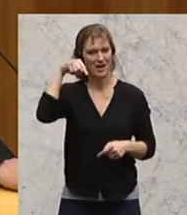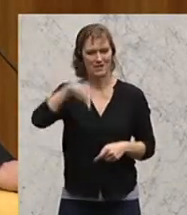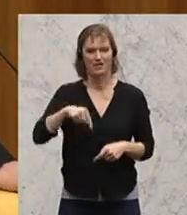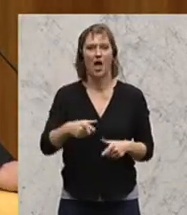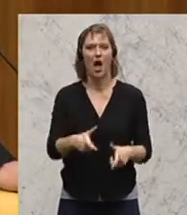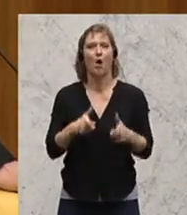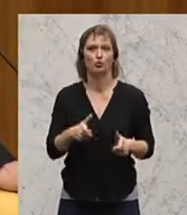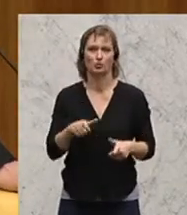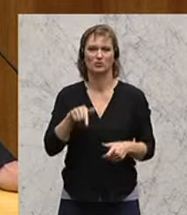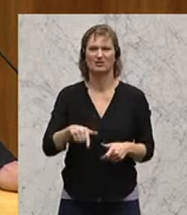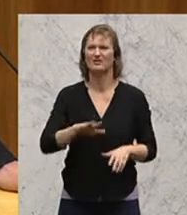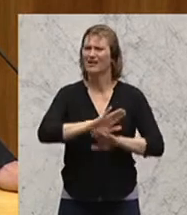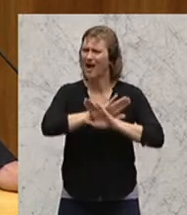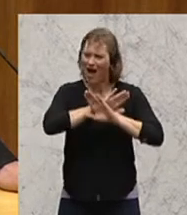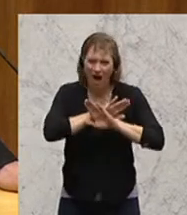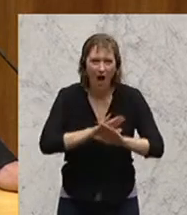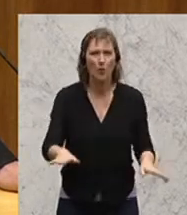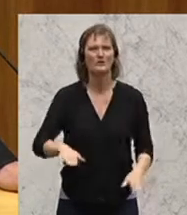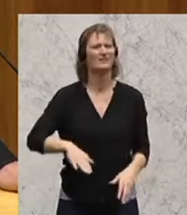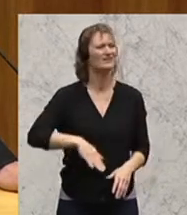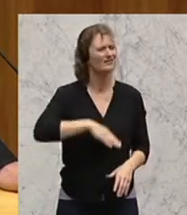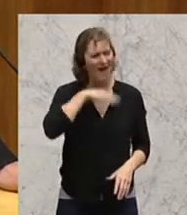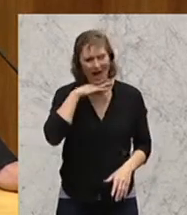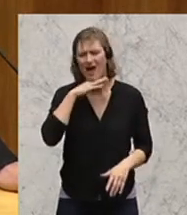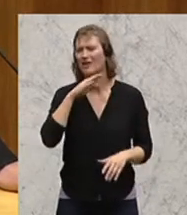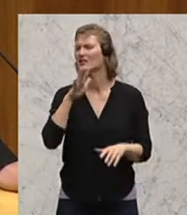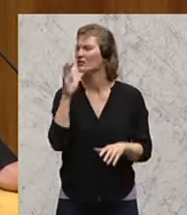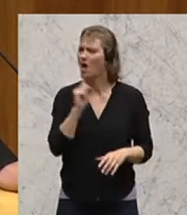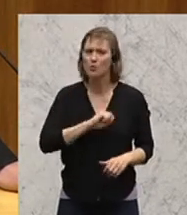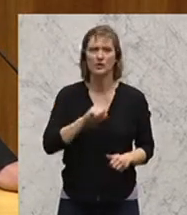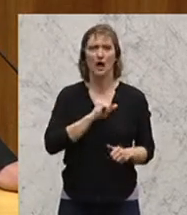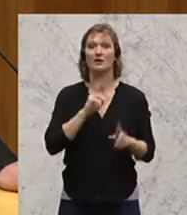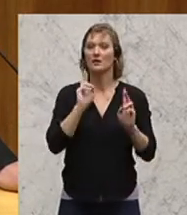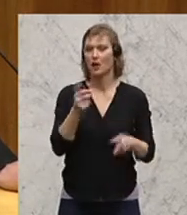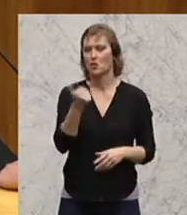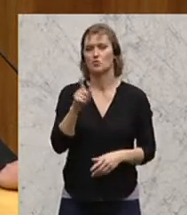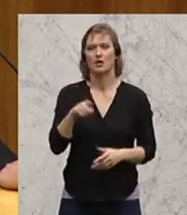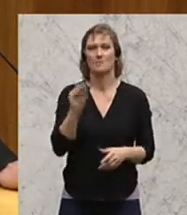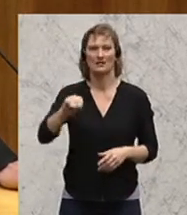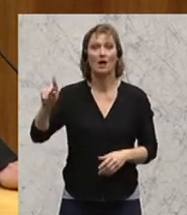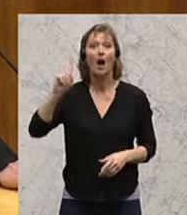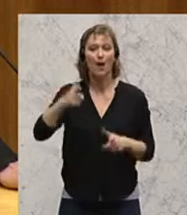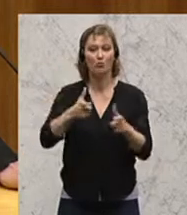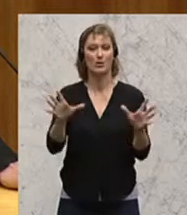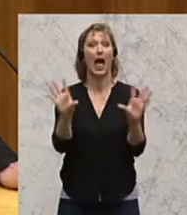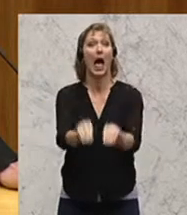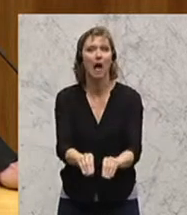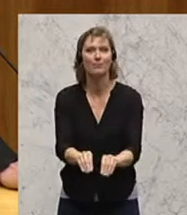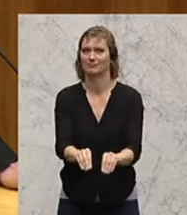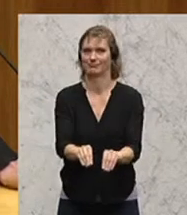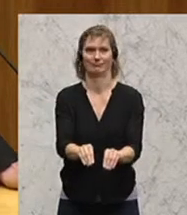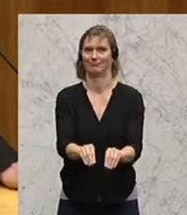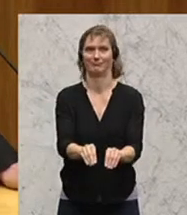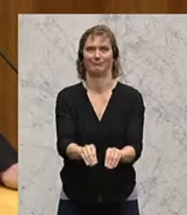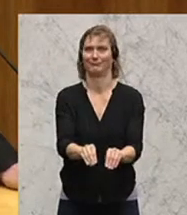Ausschuss nicht mehr aus, das ist unerträglich. Dann können Sie das hundertmal sagen, aber Sie können den Ausschuss nicht mehr abdrehen.